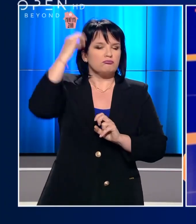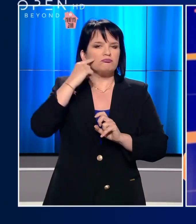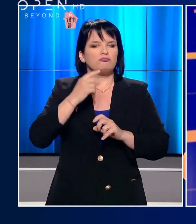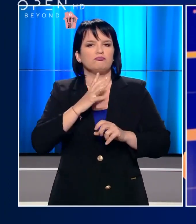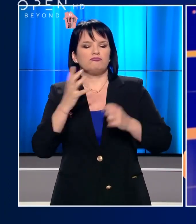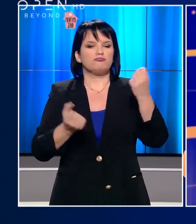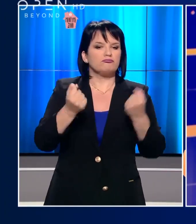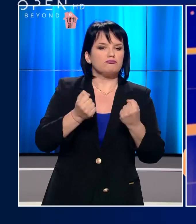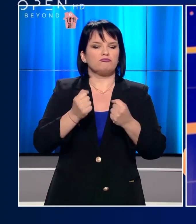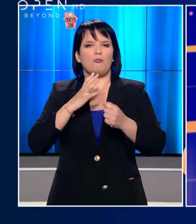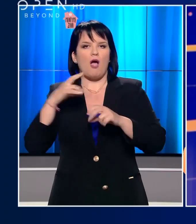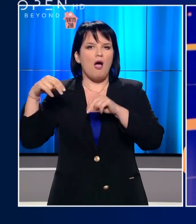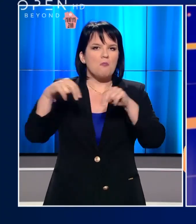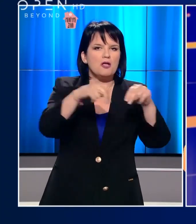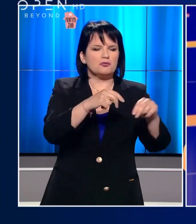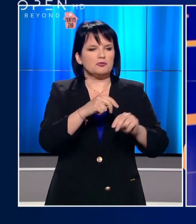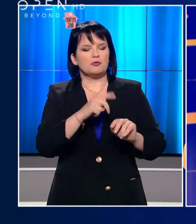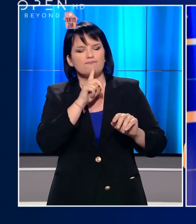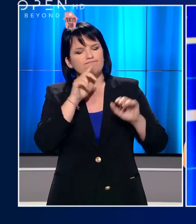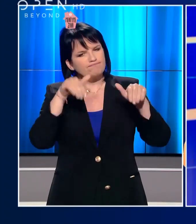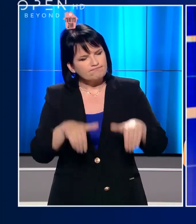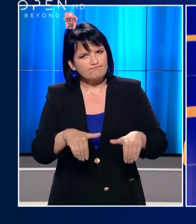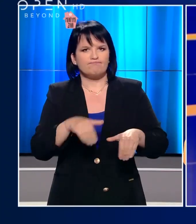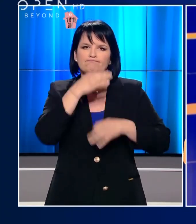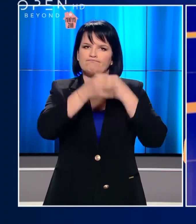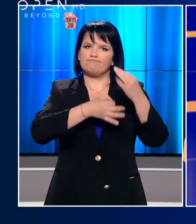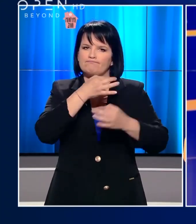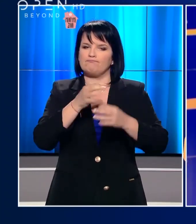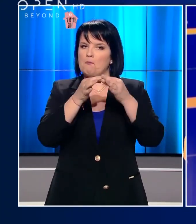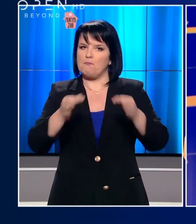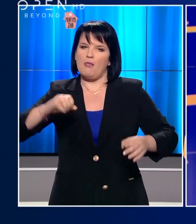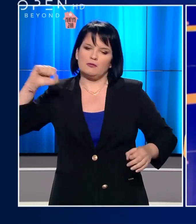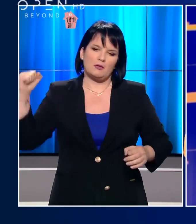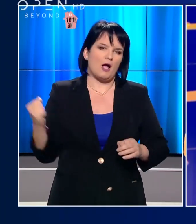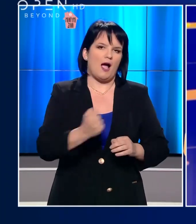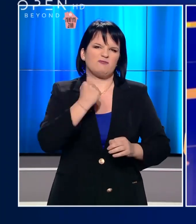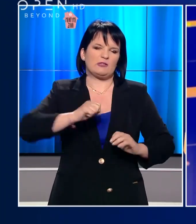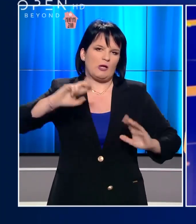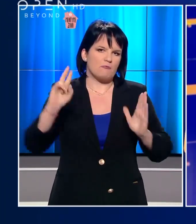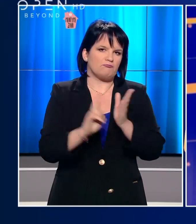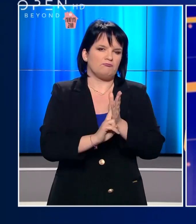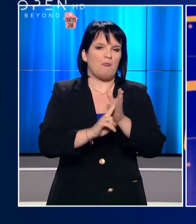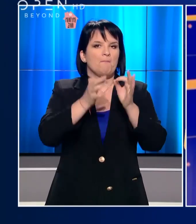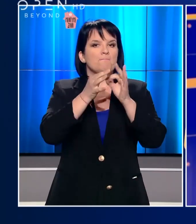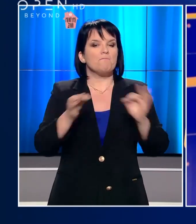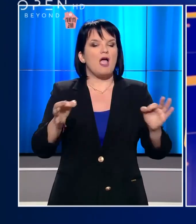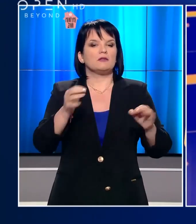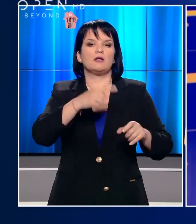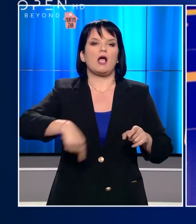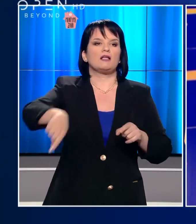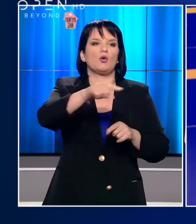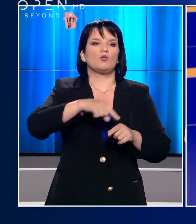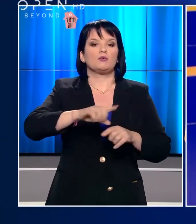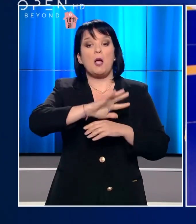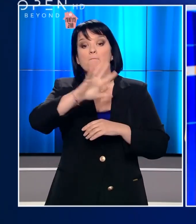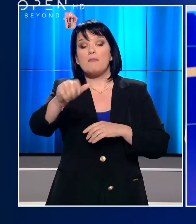και πεζοί που ελέγχθηκαν έδειξαν να πειθαρχούν στις συστάσεις και στο μέτρο της απαγόρευσης. Τα περιοριστικά μέτρα στην κυκλοφορία θα